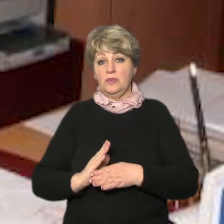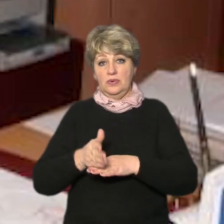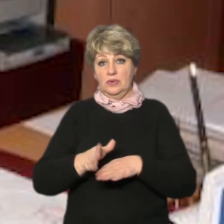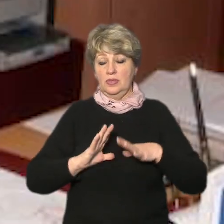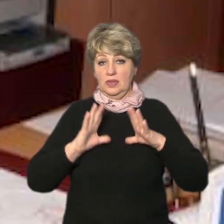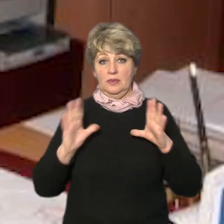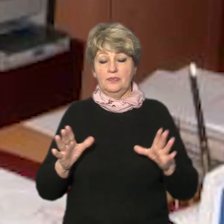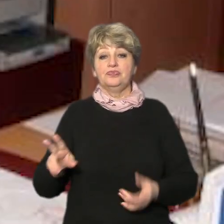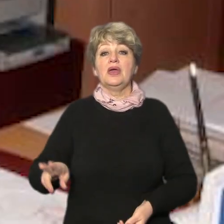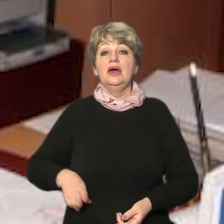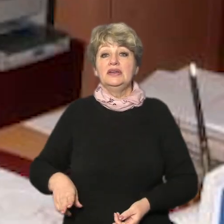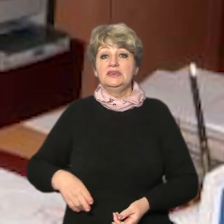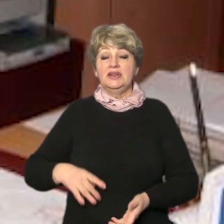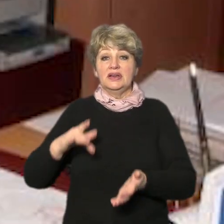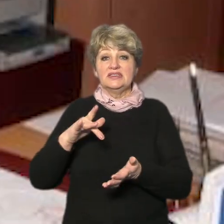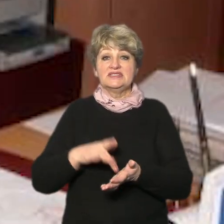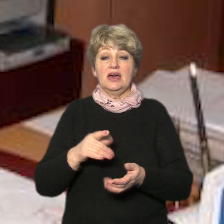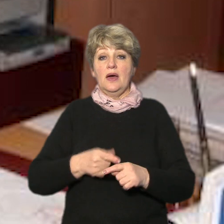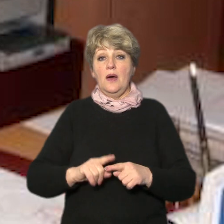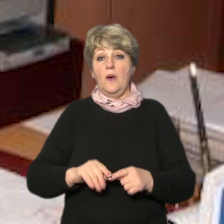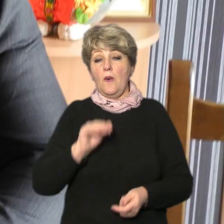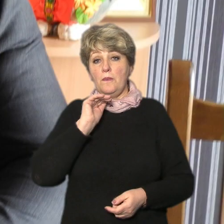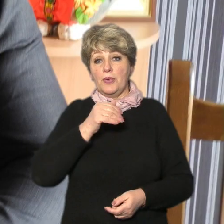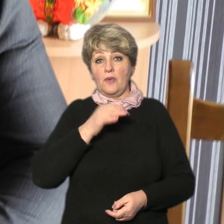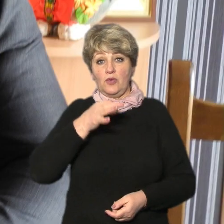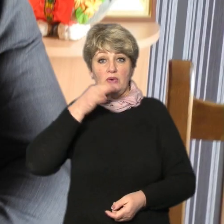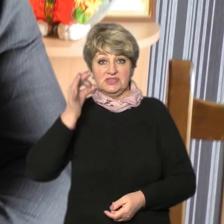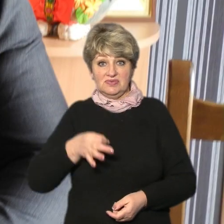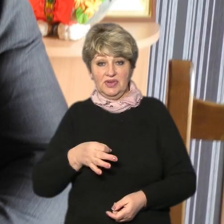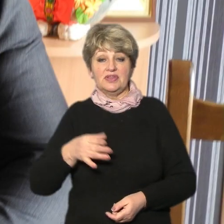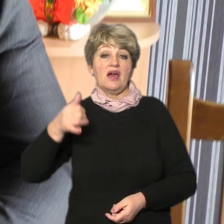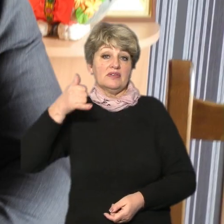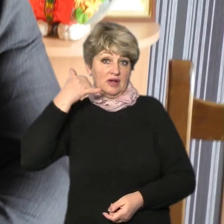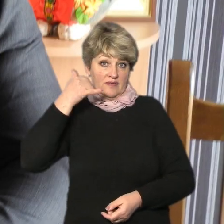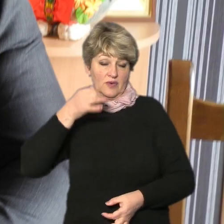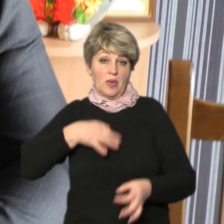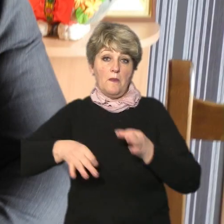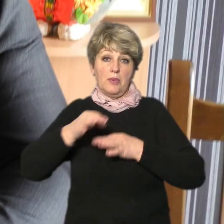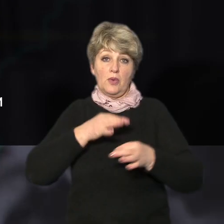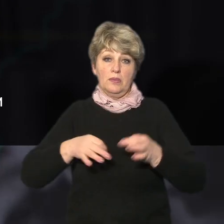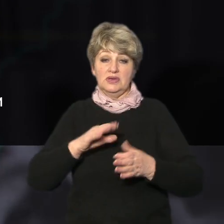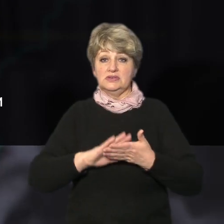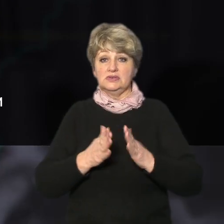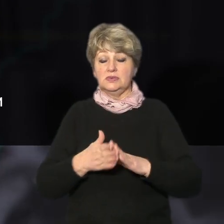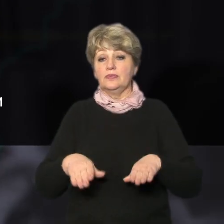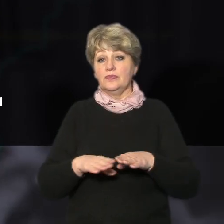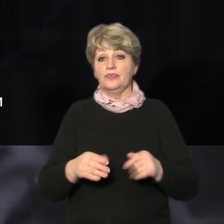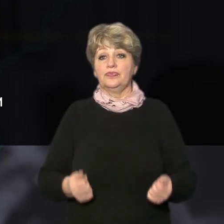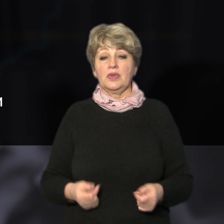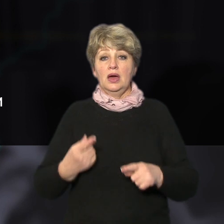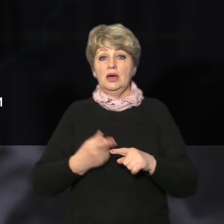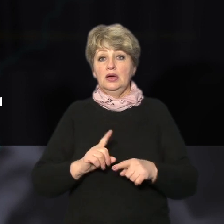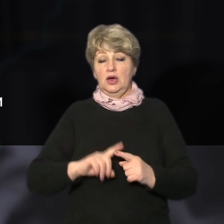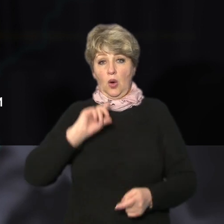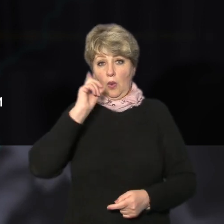директор багатопрофільного центру профосвіти Станіслав Кошолап телефоном прокоментував ситуацію так оце цілий рік топили